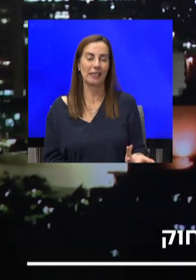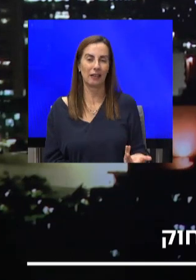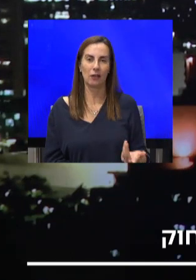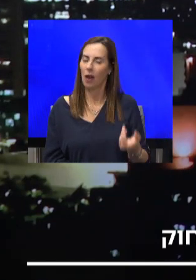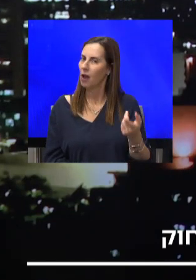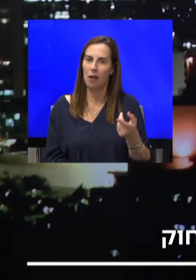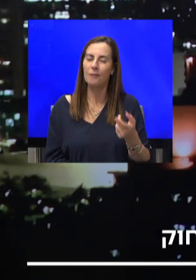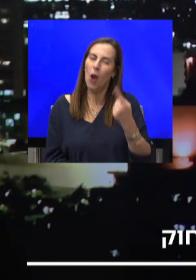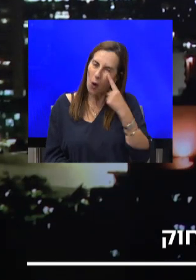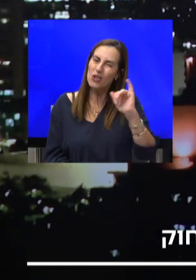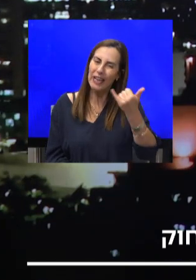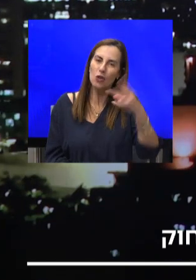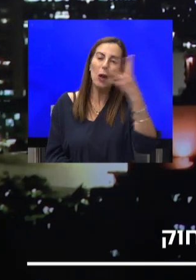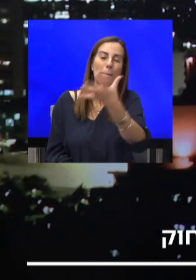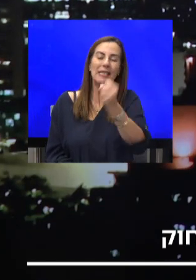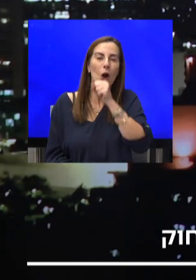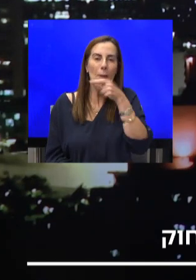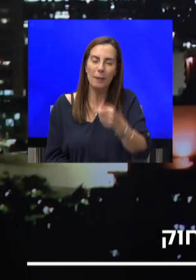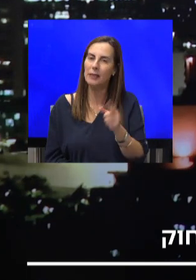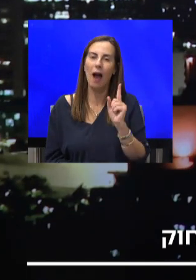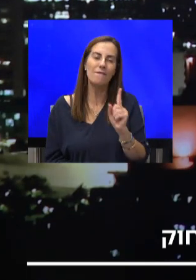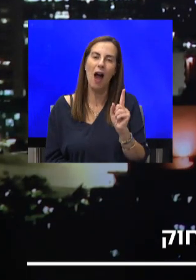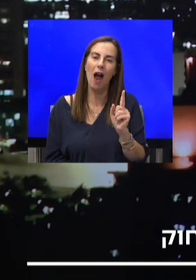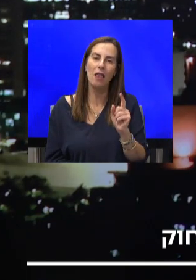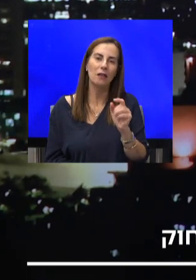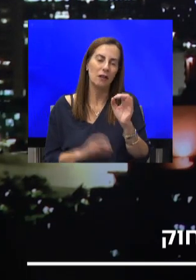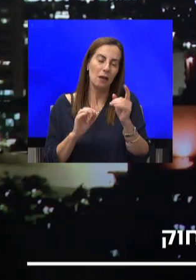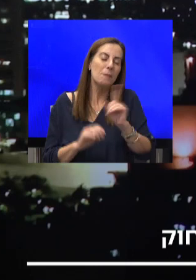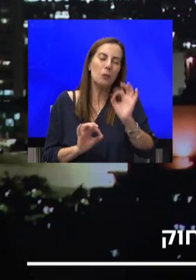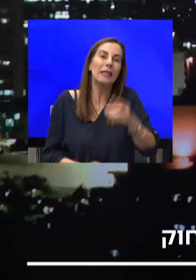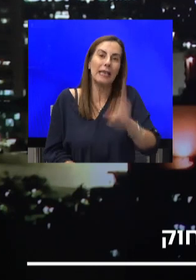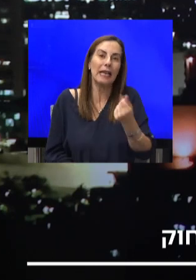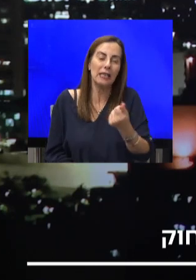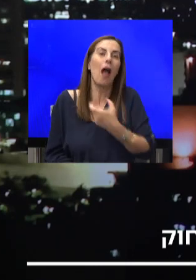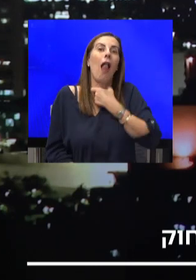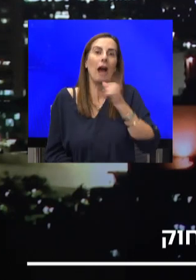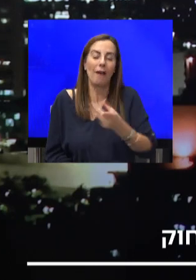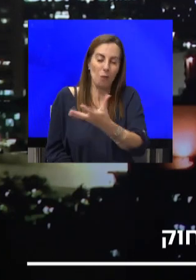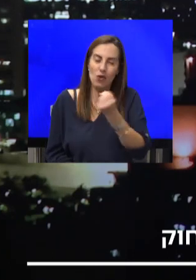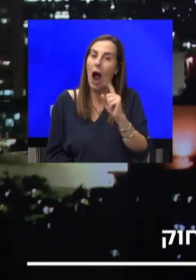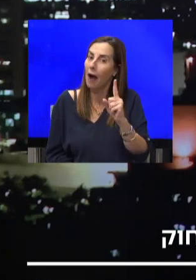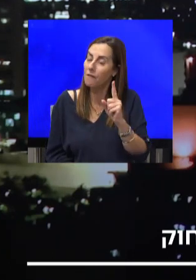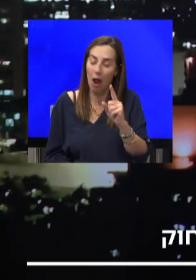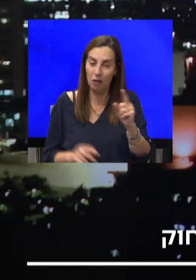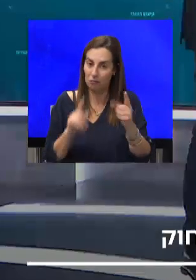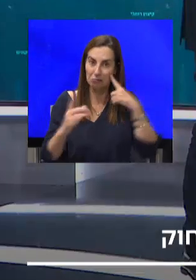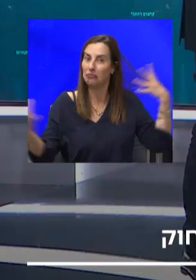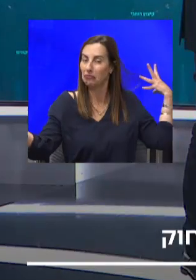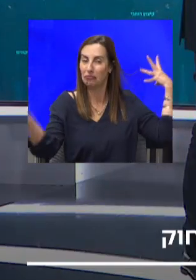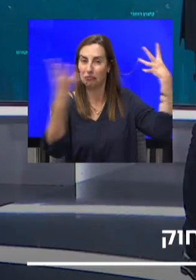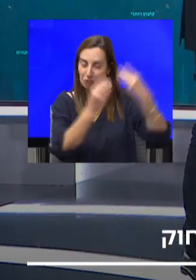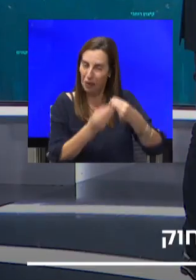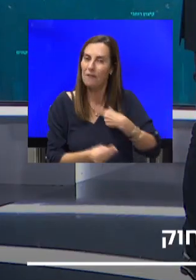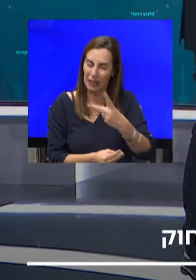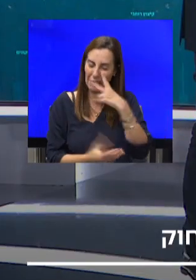אבל היא די טבעית. ורק האלה באמת שצריכים. אבל בסך הכל יחסית לאירועים קודמים והייתי שותף ללא מעט כאלה לצערי